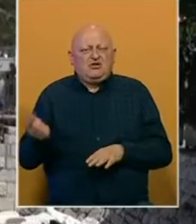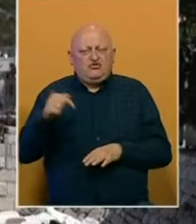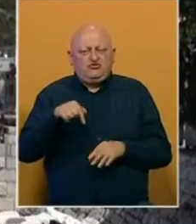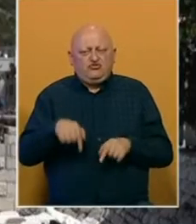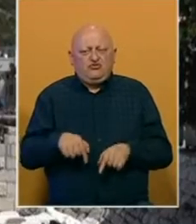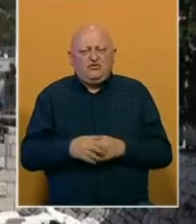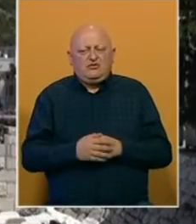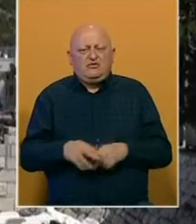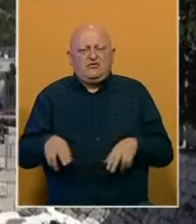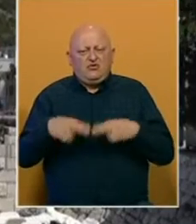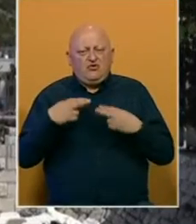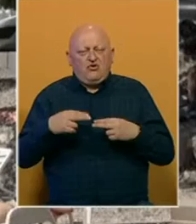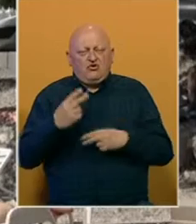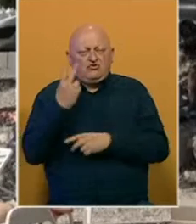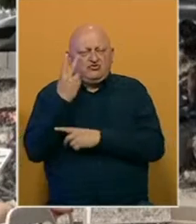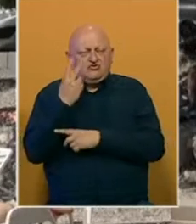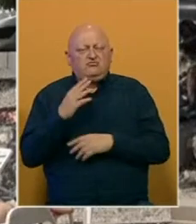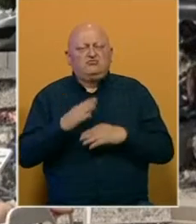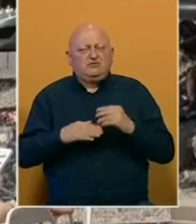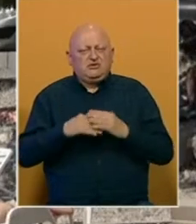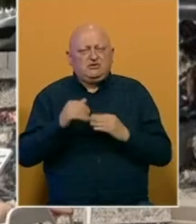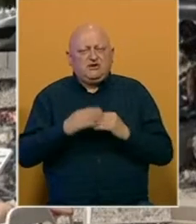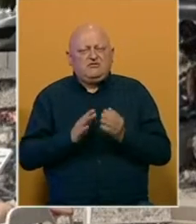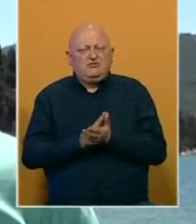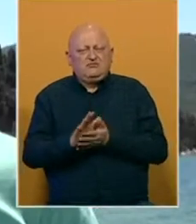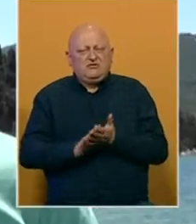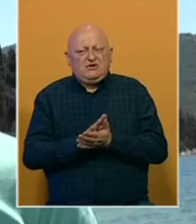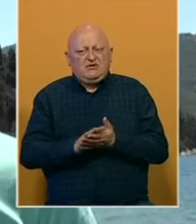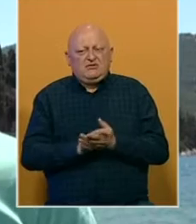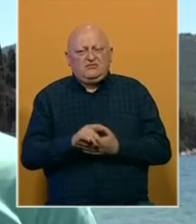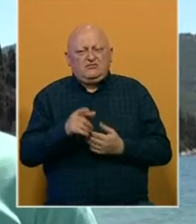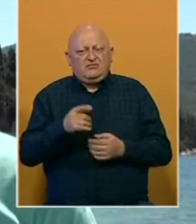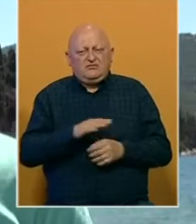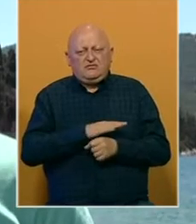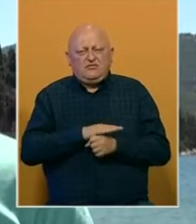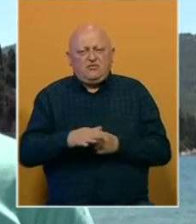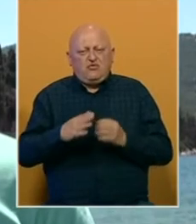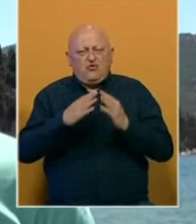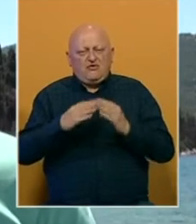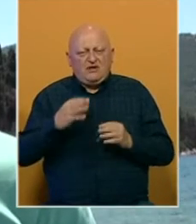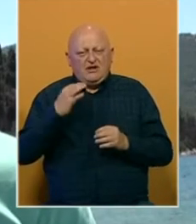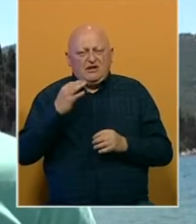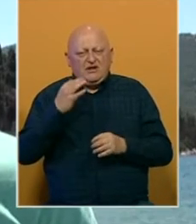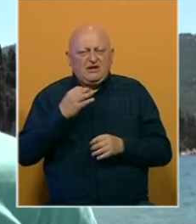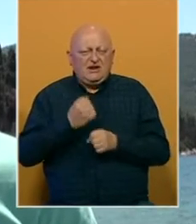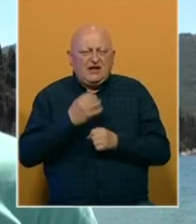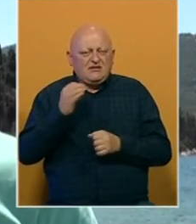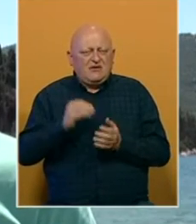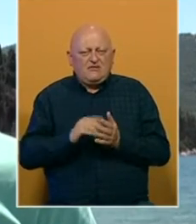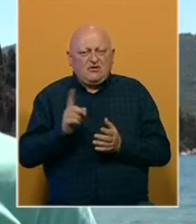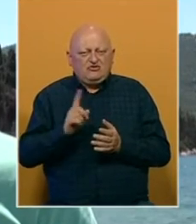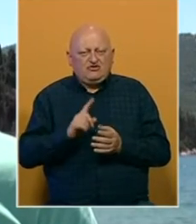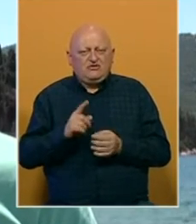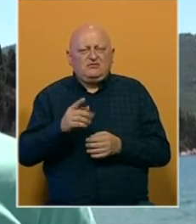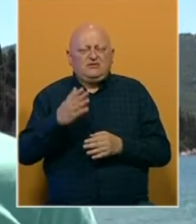ovdje. Ukostitelji i hotelijeri zadovoljno trdeju ruke. Solidna je popunjena s weekendima, radnim danima, to još uvijek nije tako, ali evo,